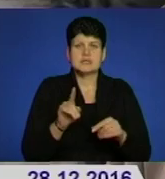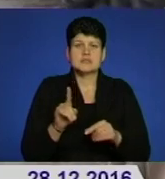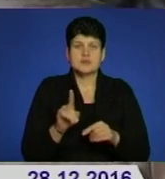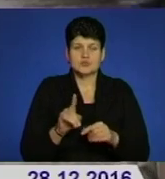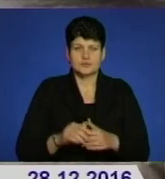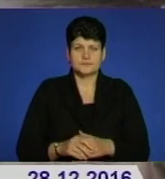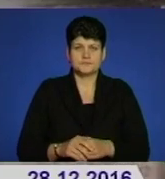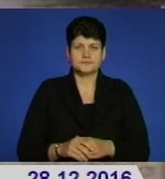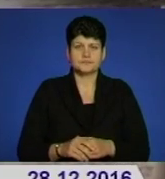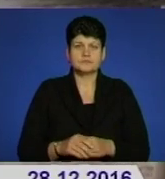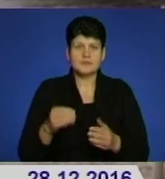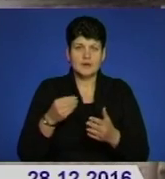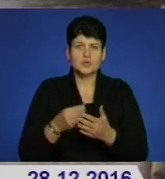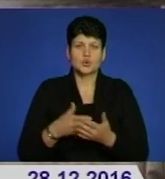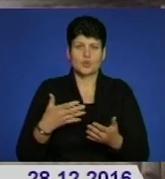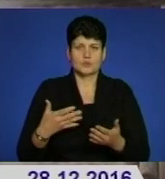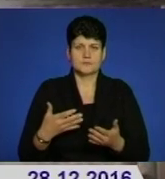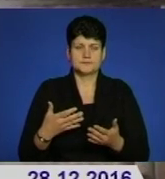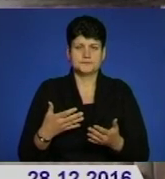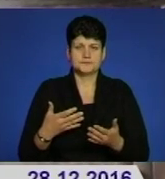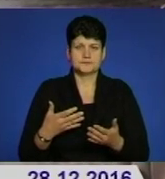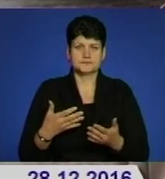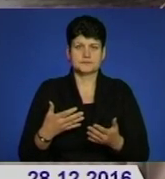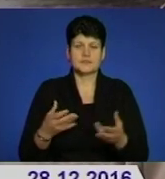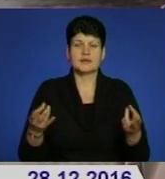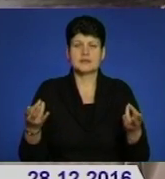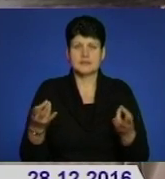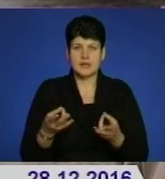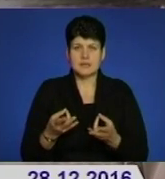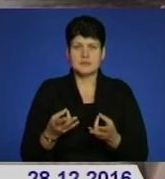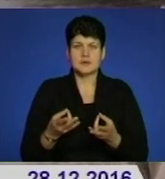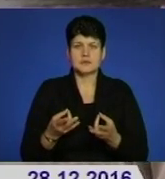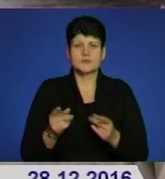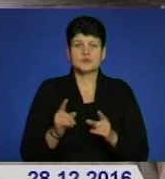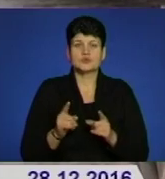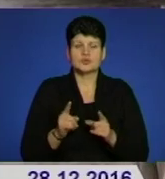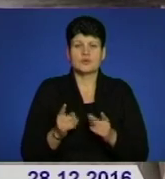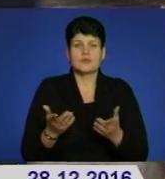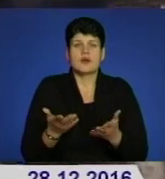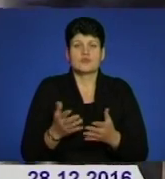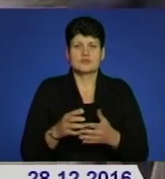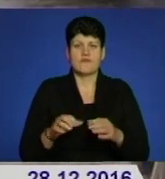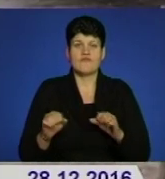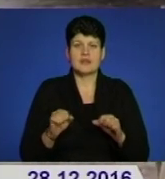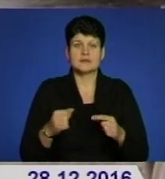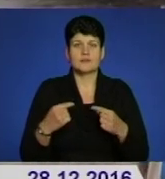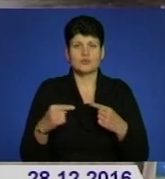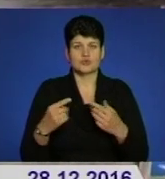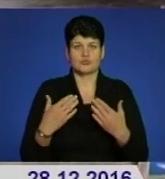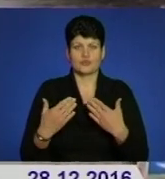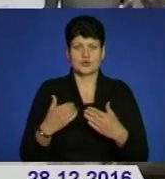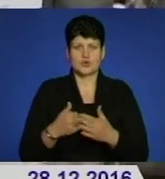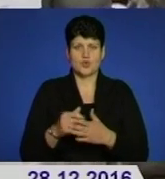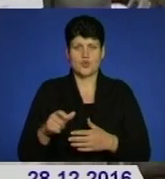каже, то дорого, і треба, щоб влада інакше ставилася до